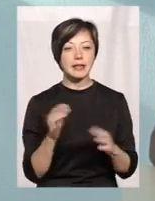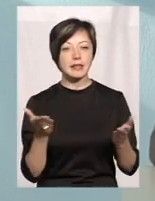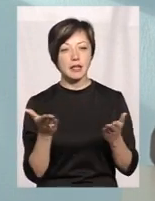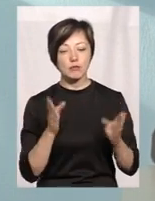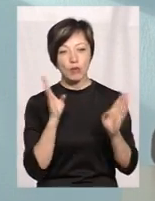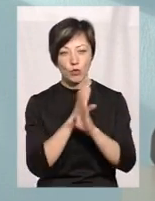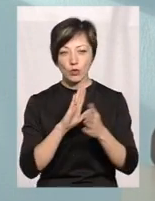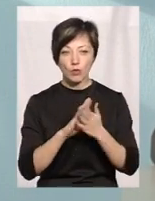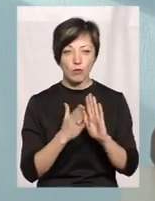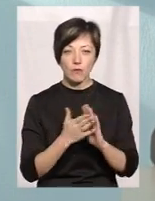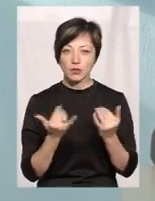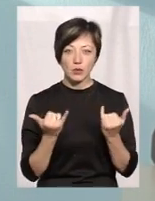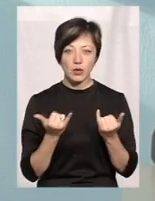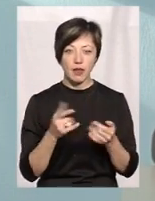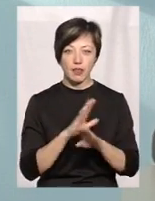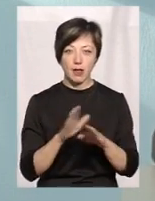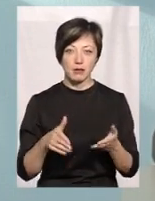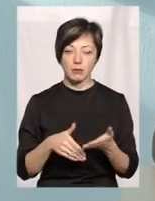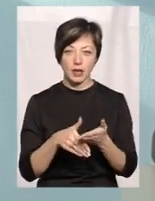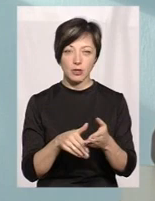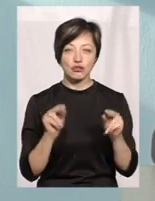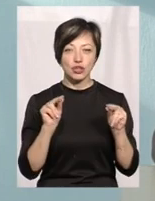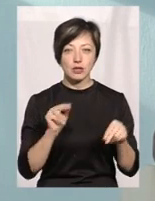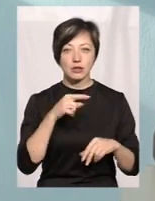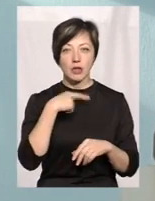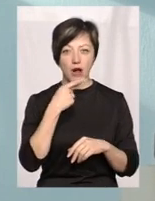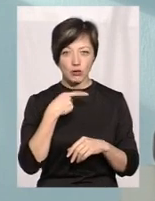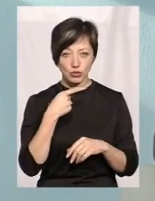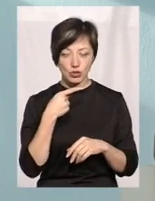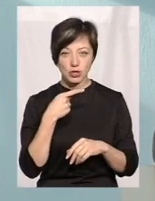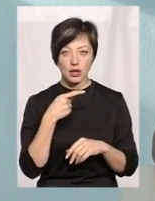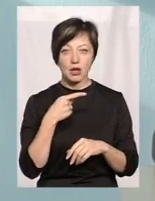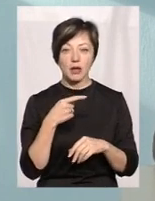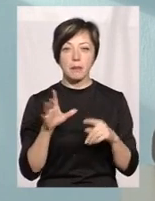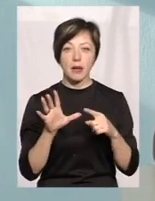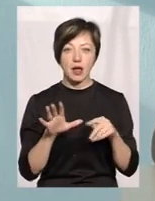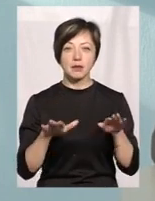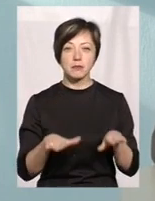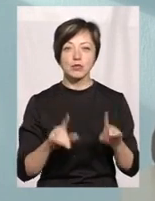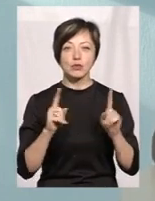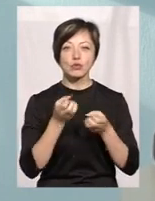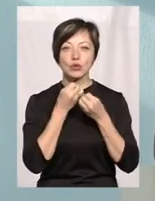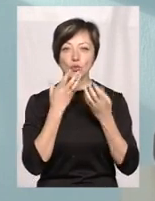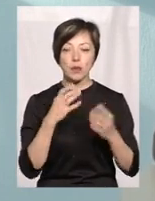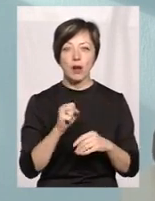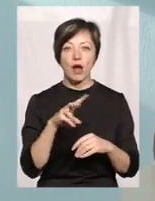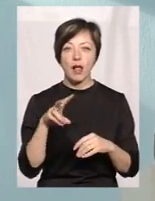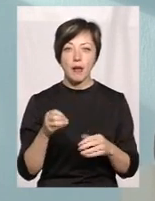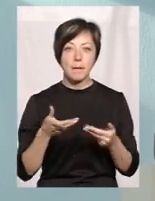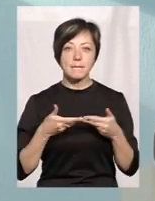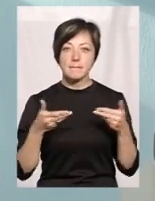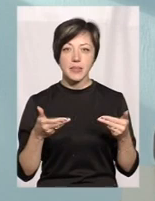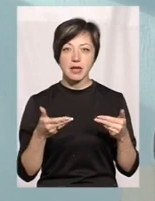погодні умови не дуже сьогодні сприяють. Чесно кажучи, те, що п'яте місце – це дуже добре, але ми не